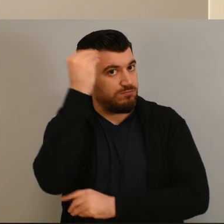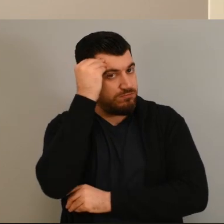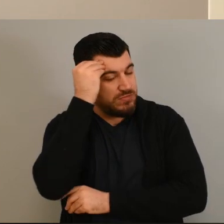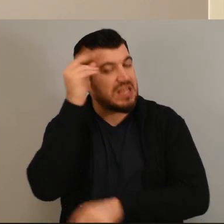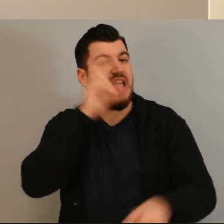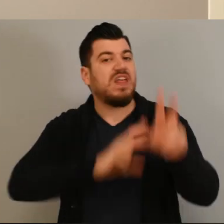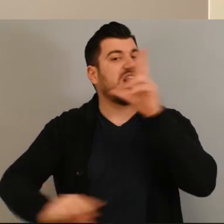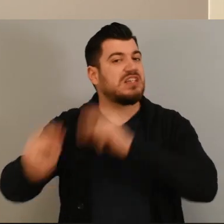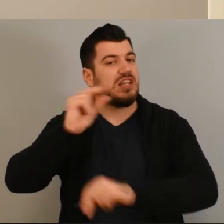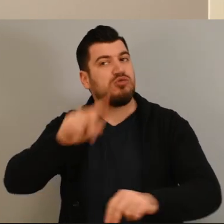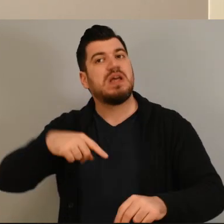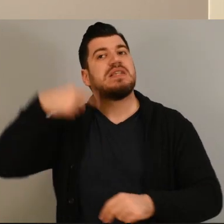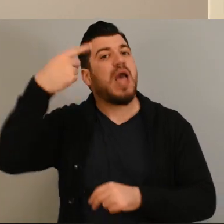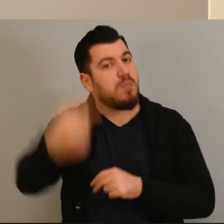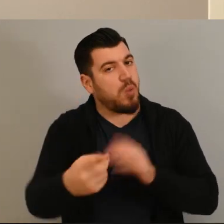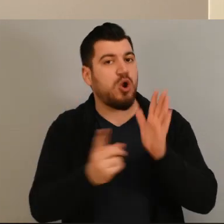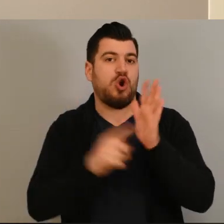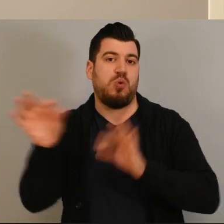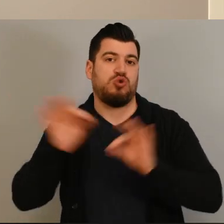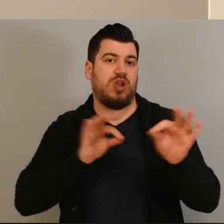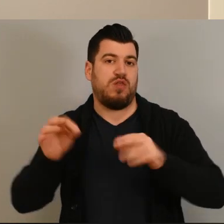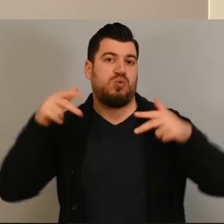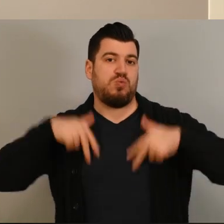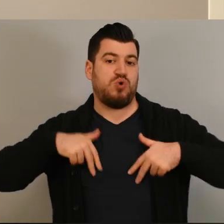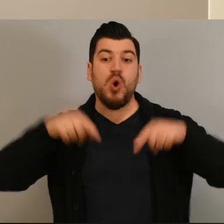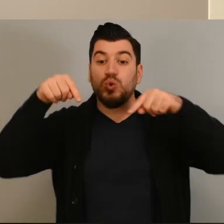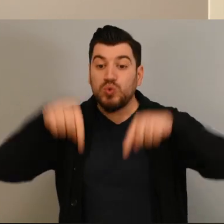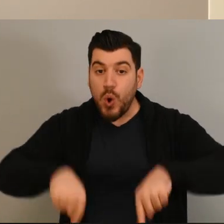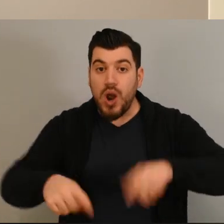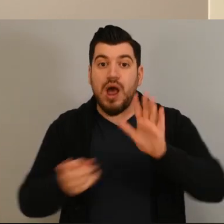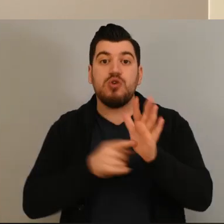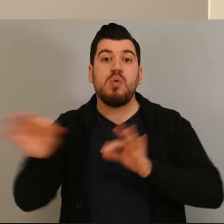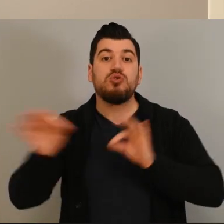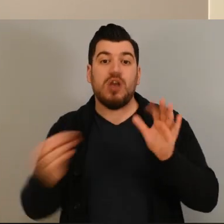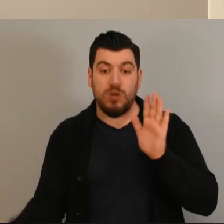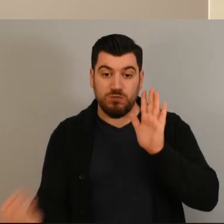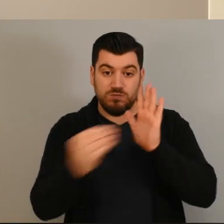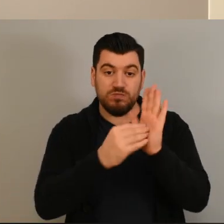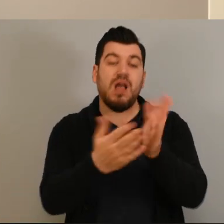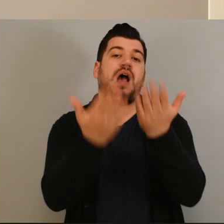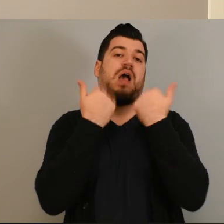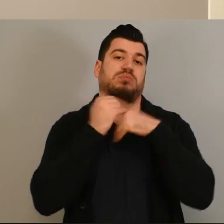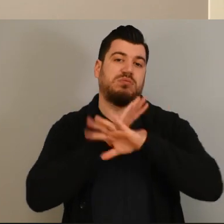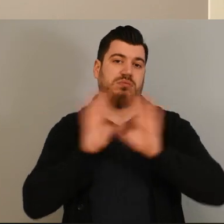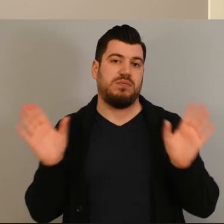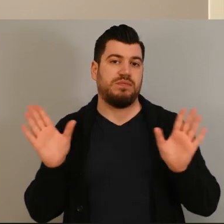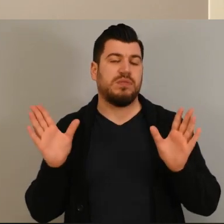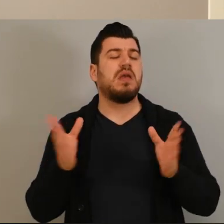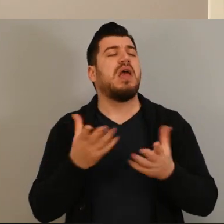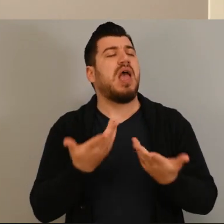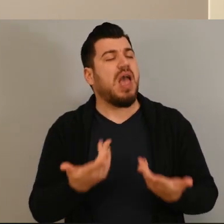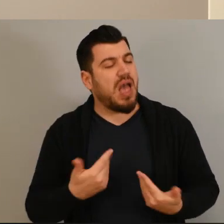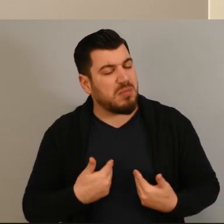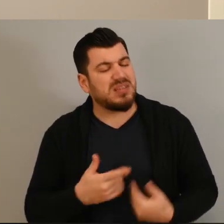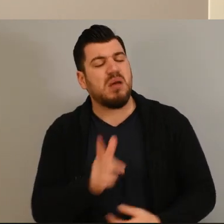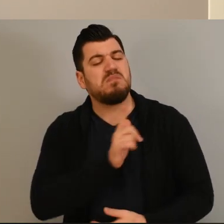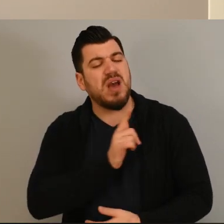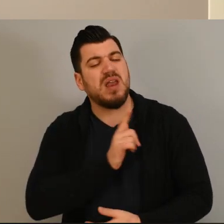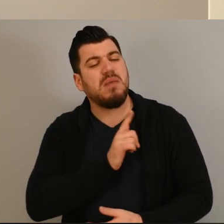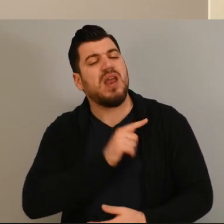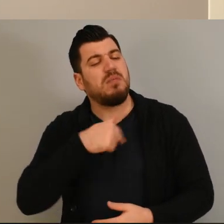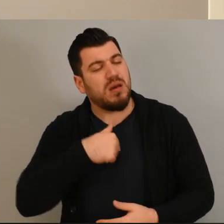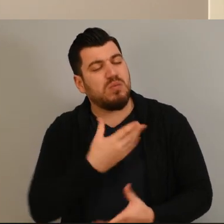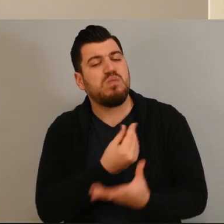ληφθούν υπόψη και θα συζητηθούν σε επόμενο νομοσχέδιο του Υπουργείου. Πάντως όχι σε αυτό. Πολλά περιμέναμε,